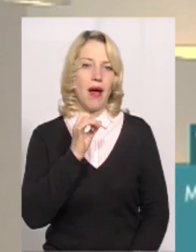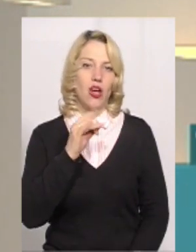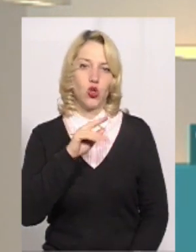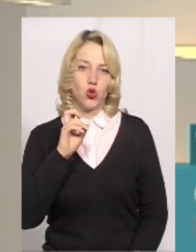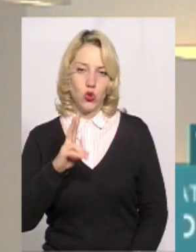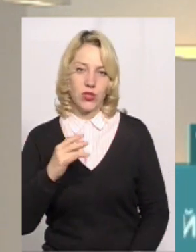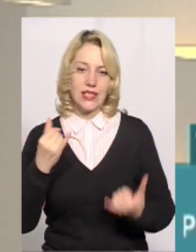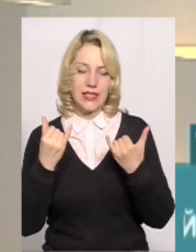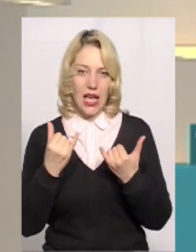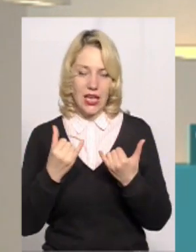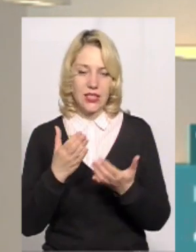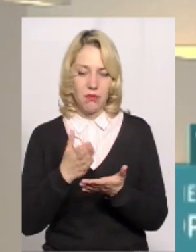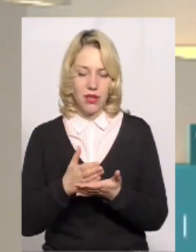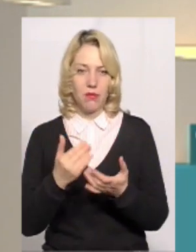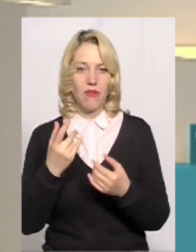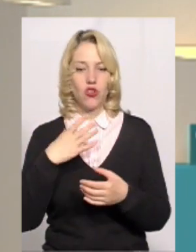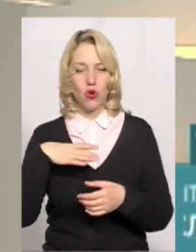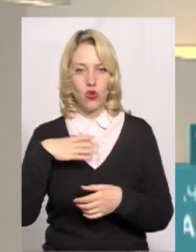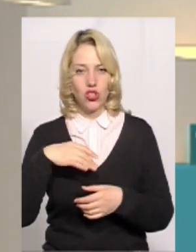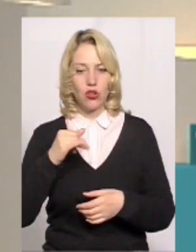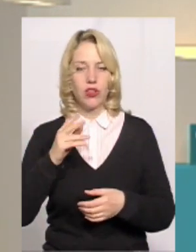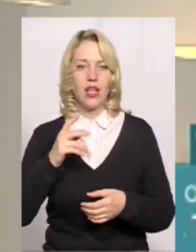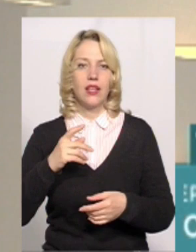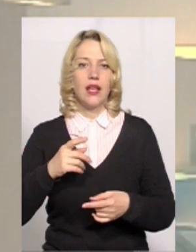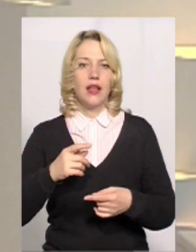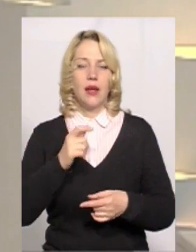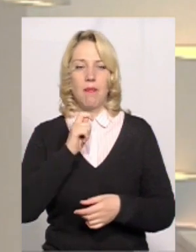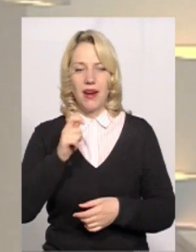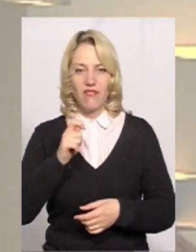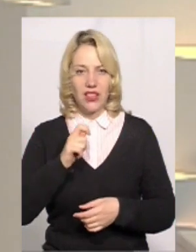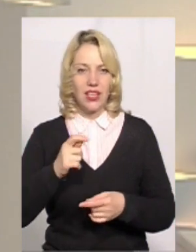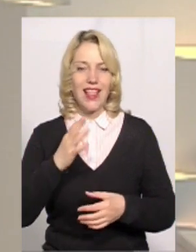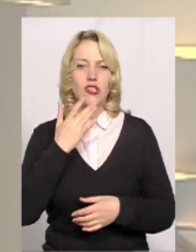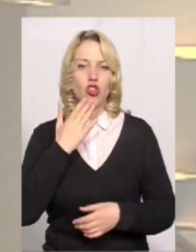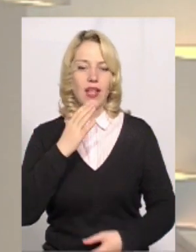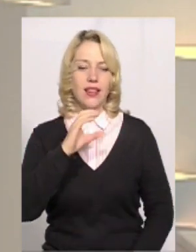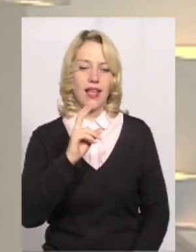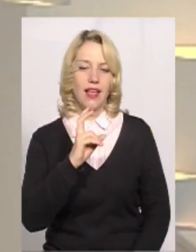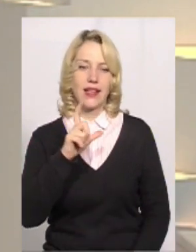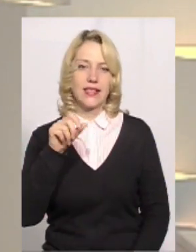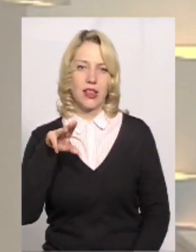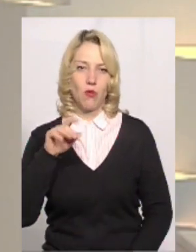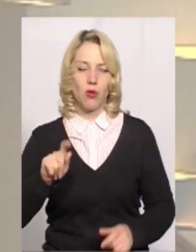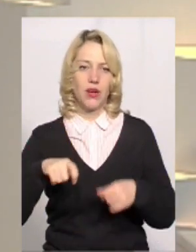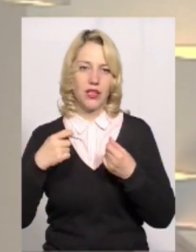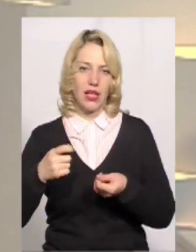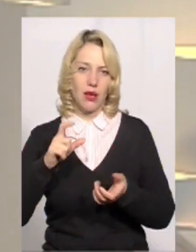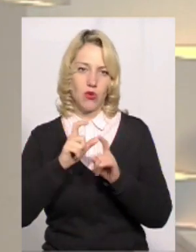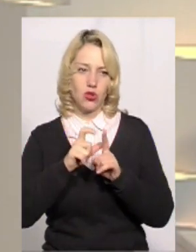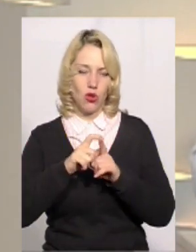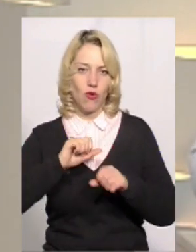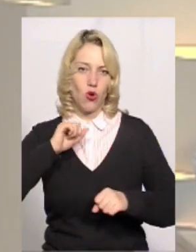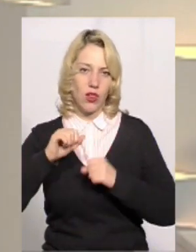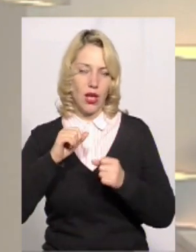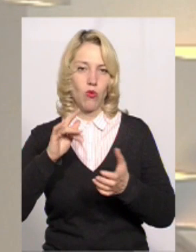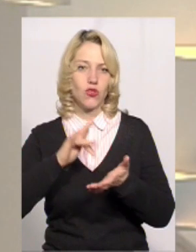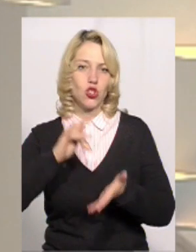Прямо зараз вони очікують на включення з брифінгу національного екзитполу. Ми передаємо слово нашим колегам в столиці.